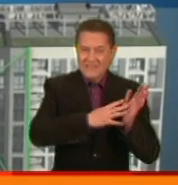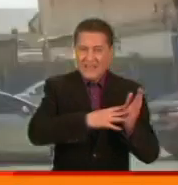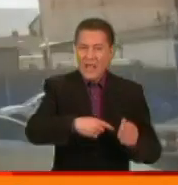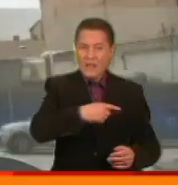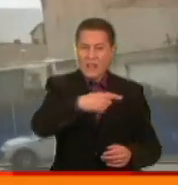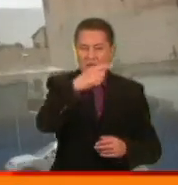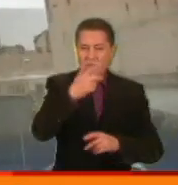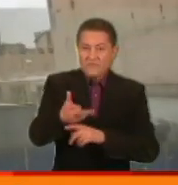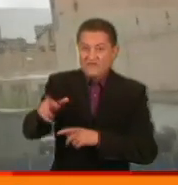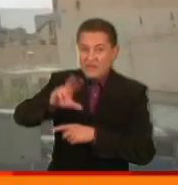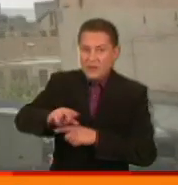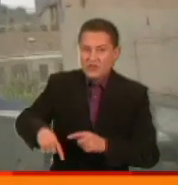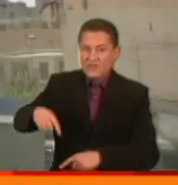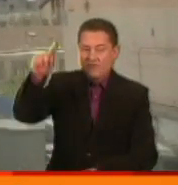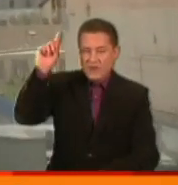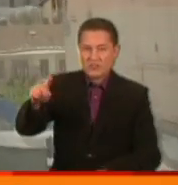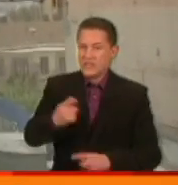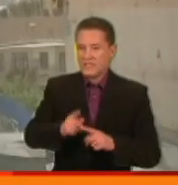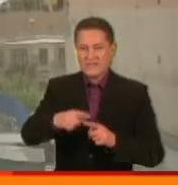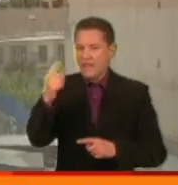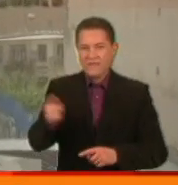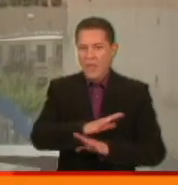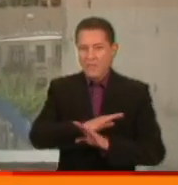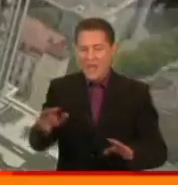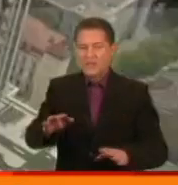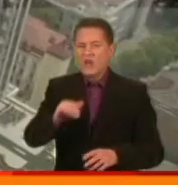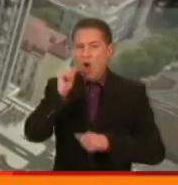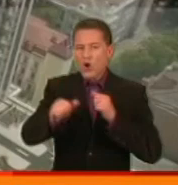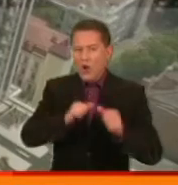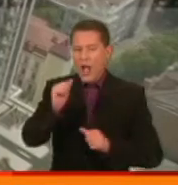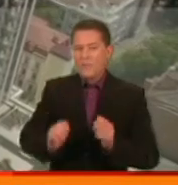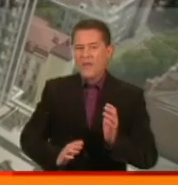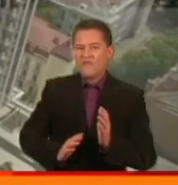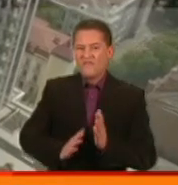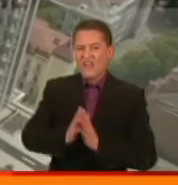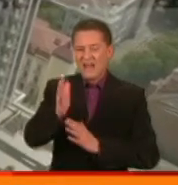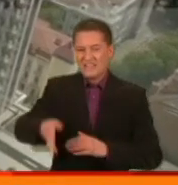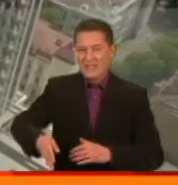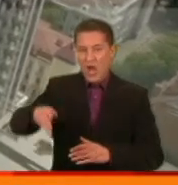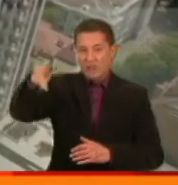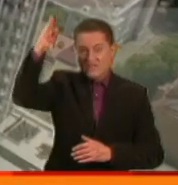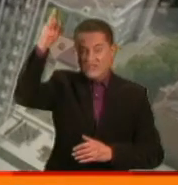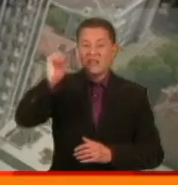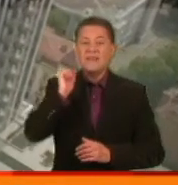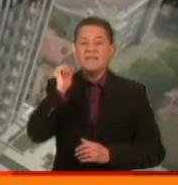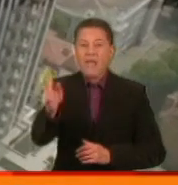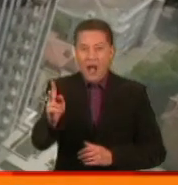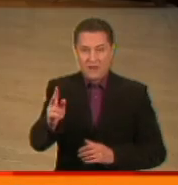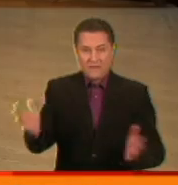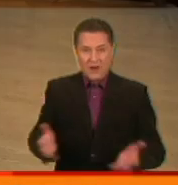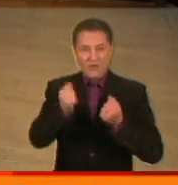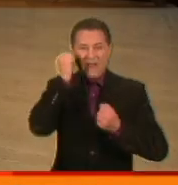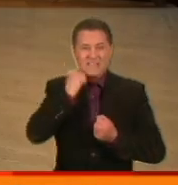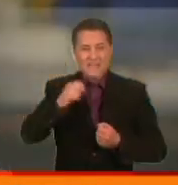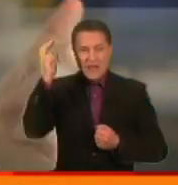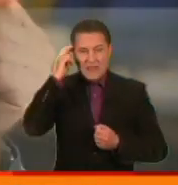І сіний не перший. Роками в охороні зоні міста виростають свічки. Як врятувати старий Київ від таких забудов?